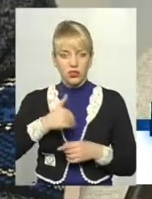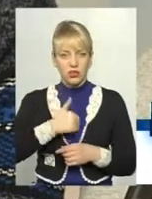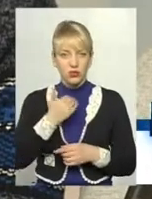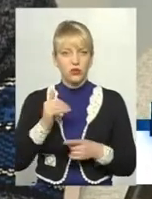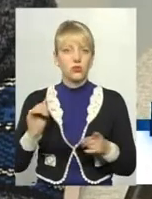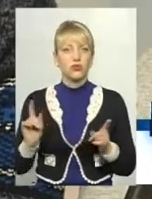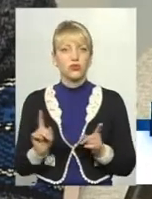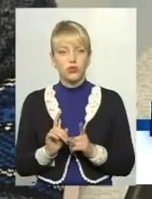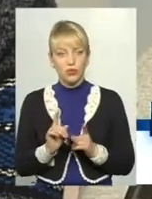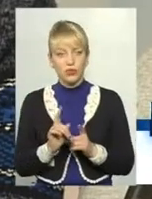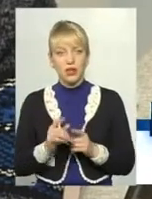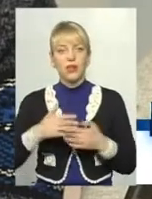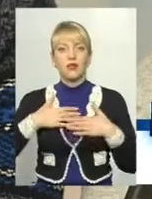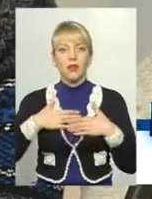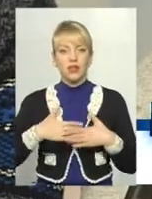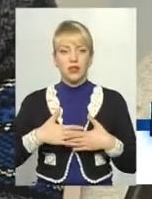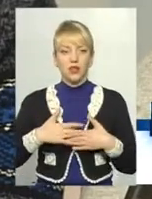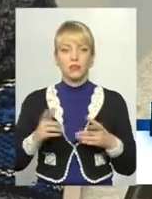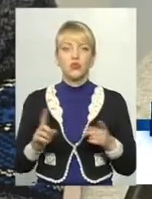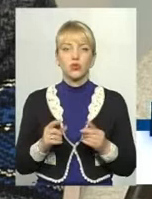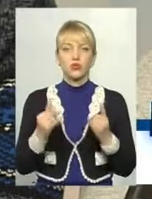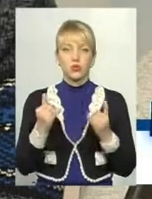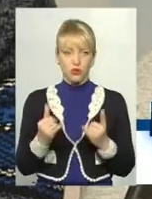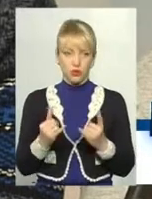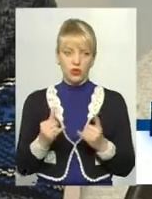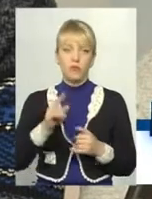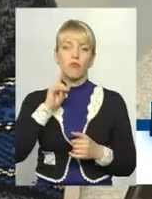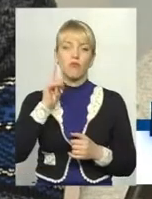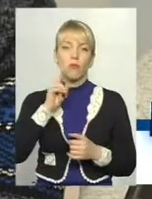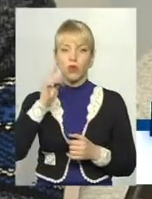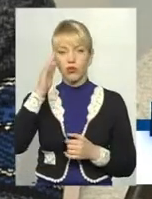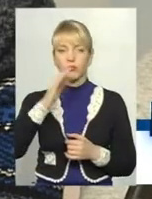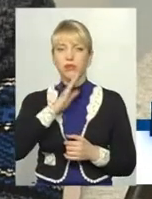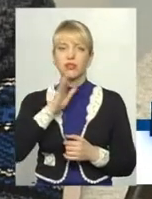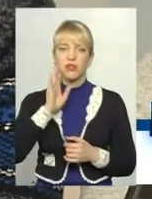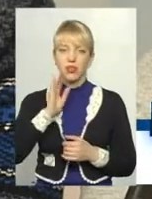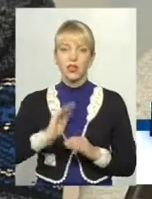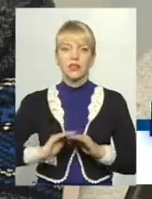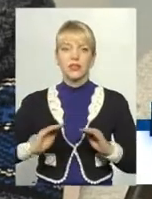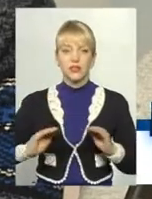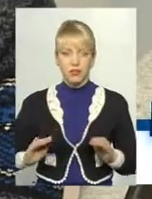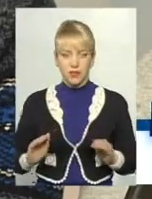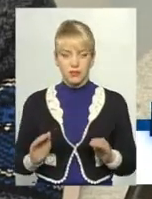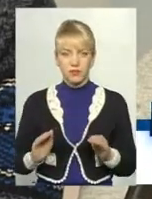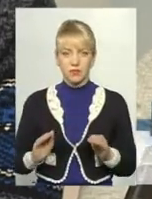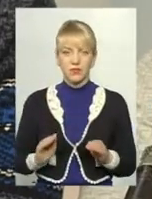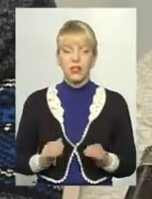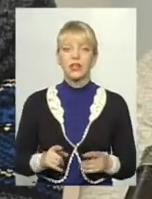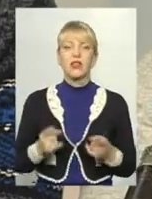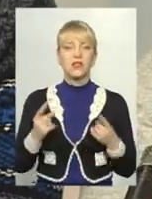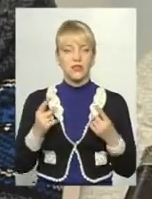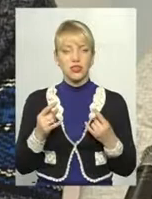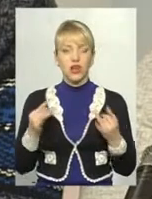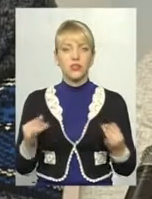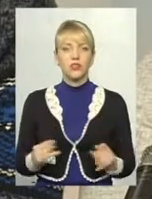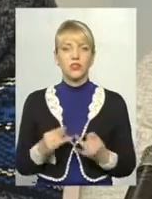приємно, що сьогодні молодь, батьки, діти надзвичайно